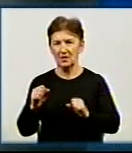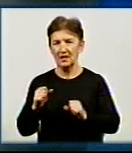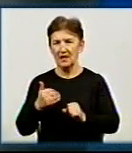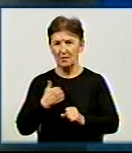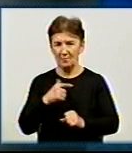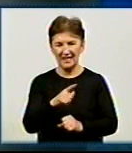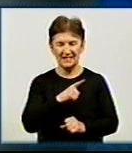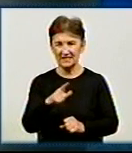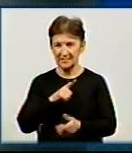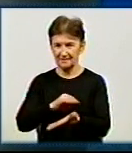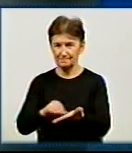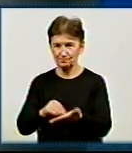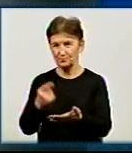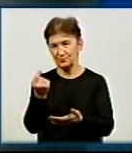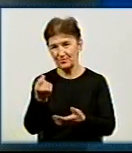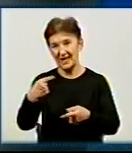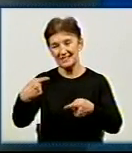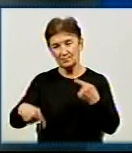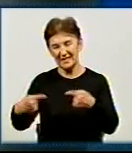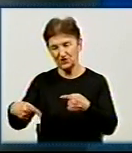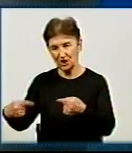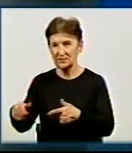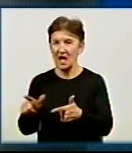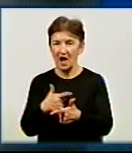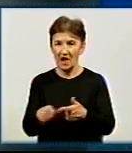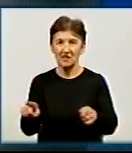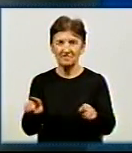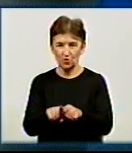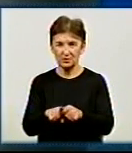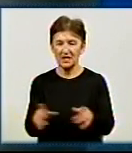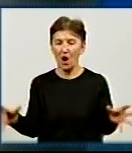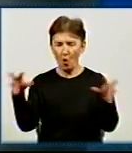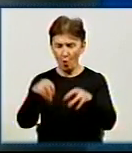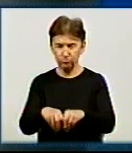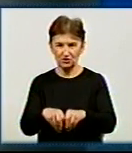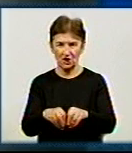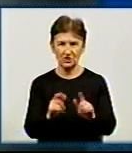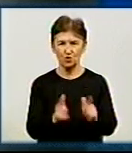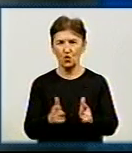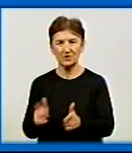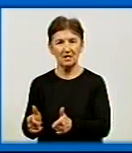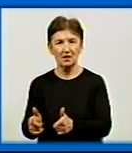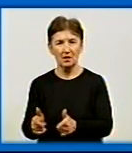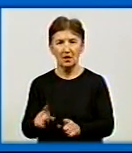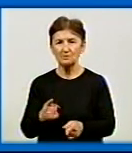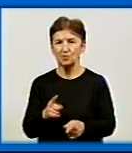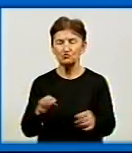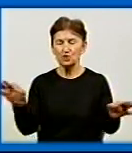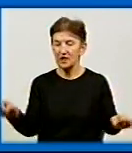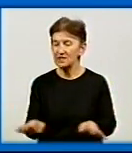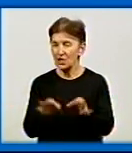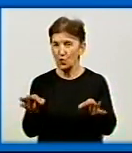колегами трохи посперечалися. Але все ж таки дійшли до спільної згоди. Чому Олег Дорошук? Тому що ніколи